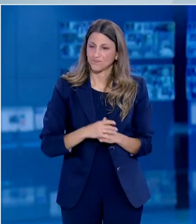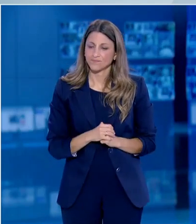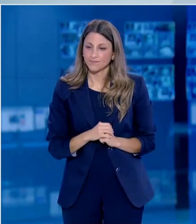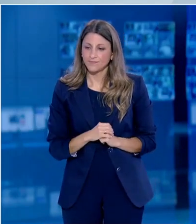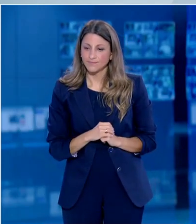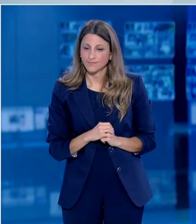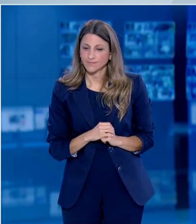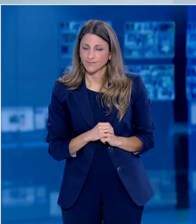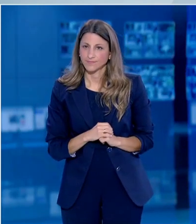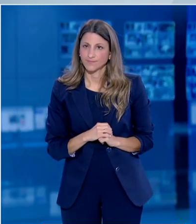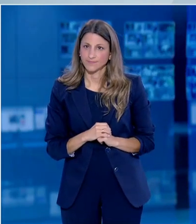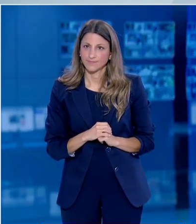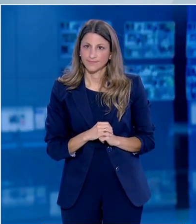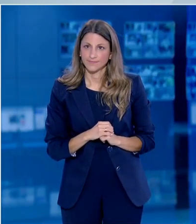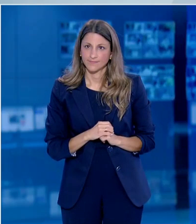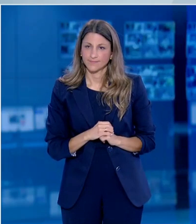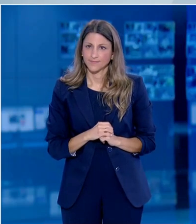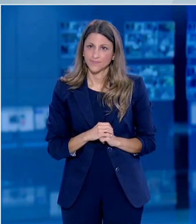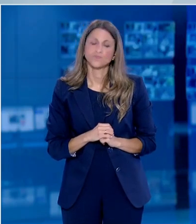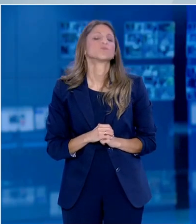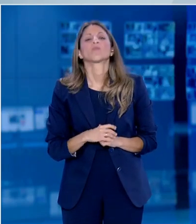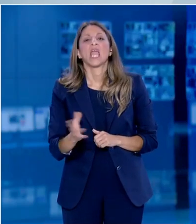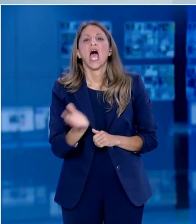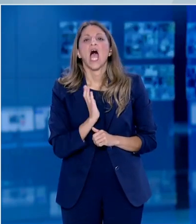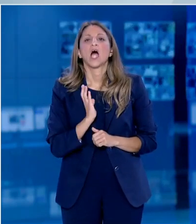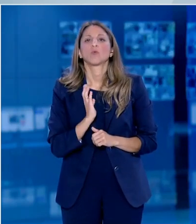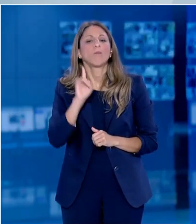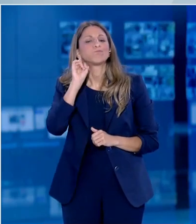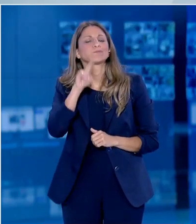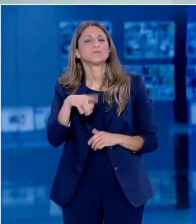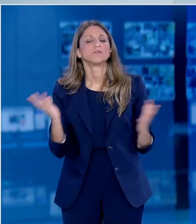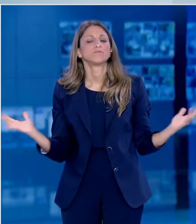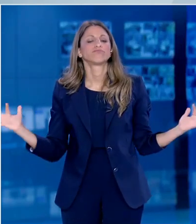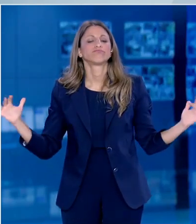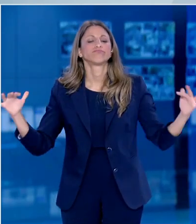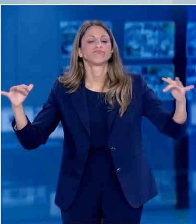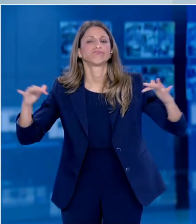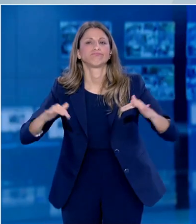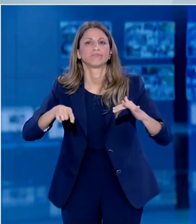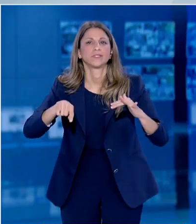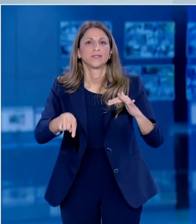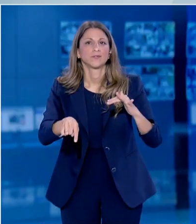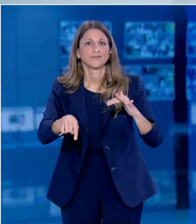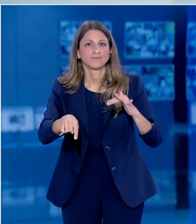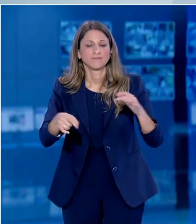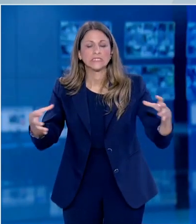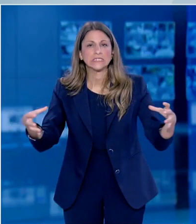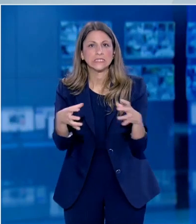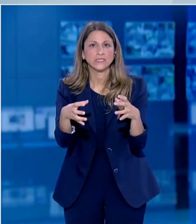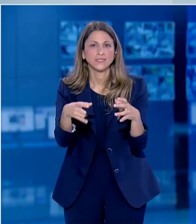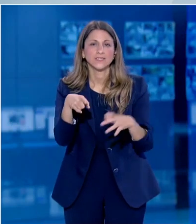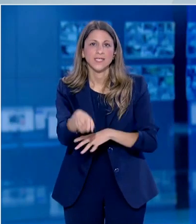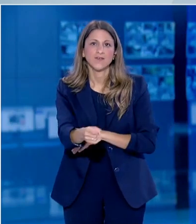οποιαδήποτε αύξηση σε αυτό που ονομάζουμε μαζικές συγκεντρώσεις και η επιπτώσεις στην πορεία μιας επιδημίας σε ένα